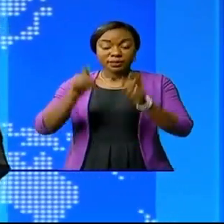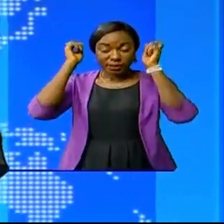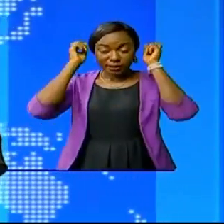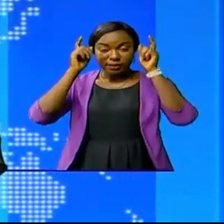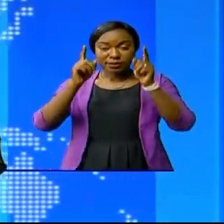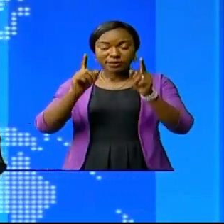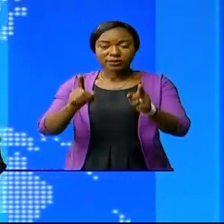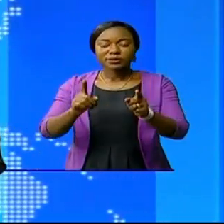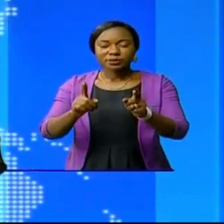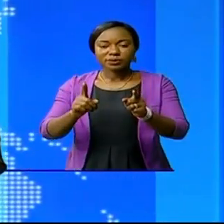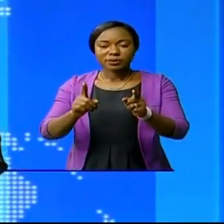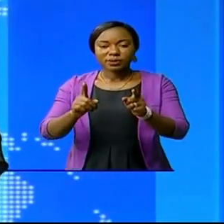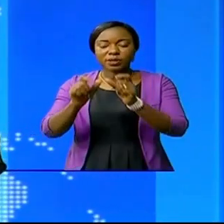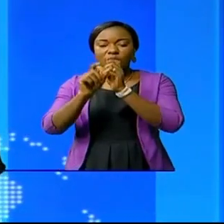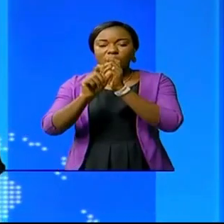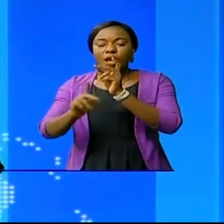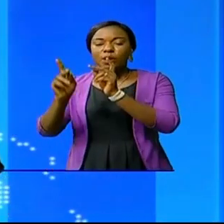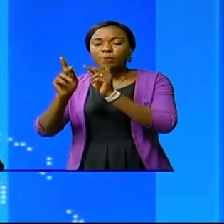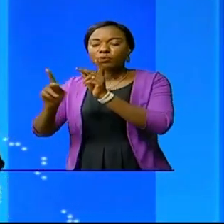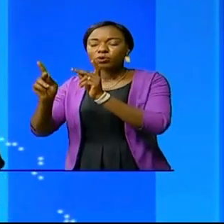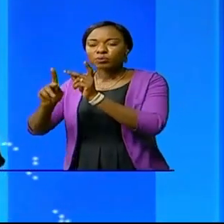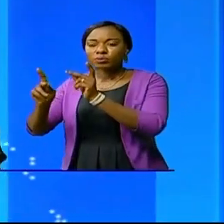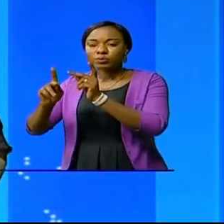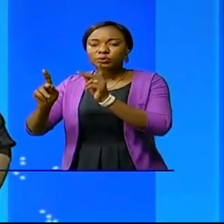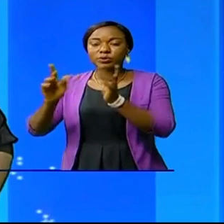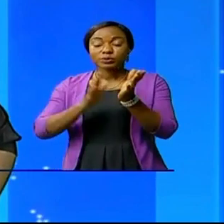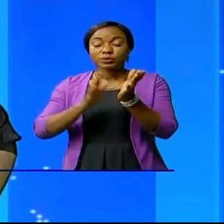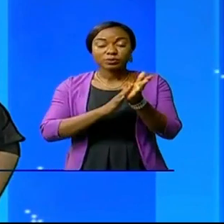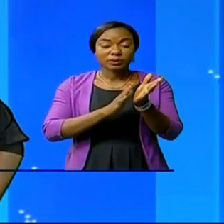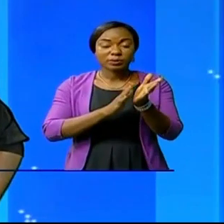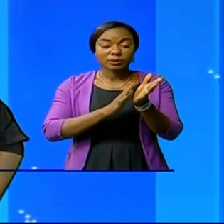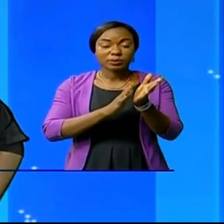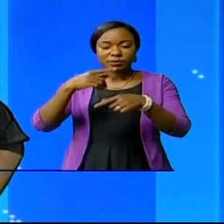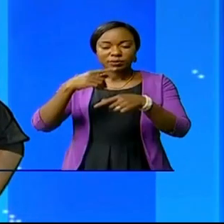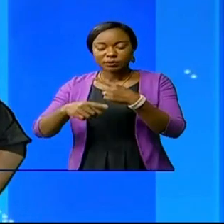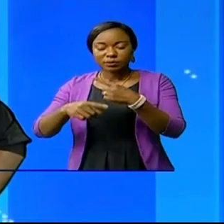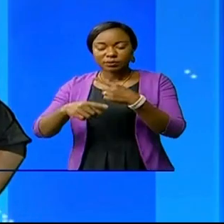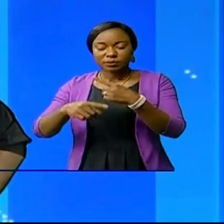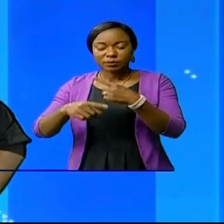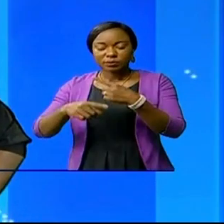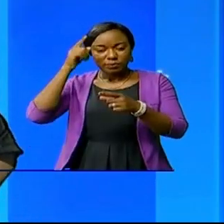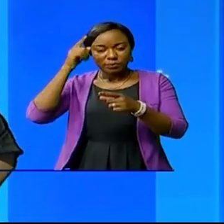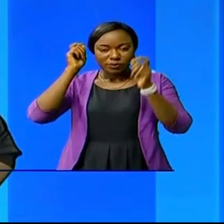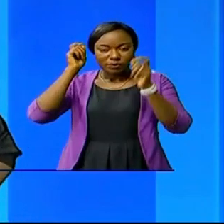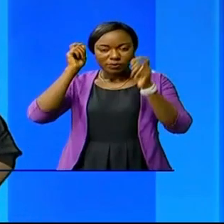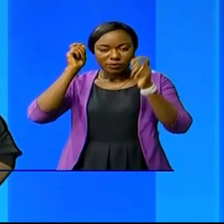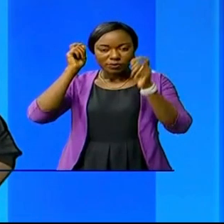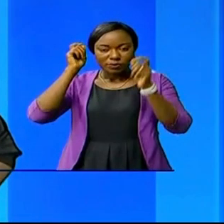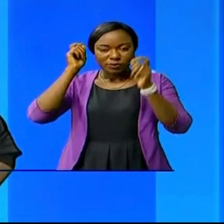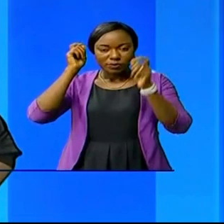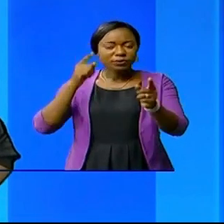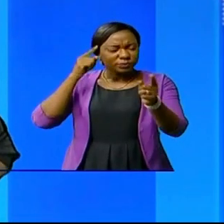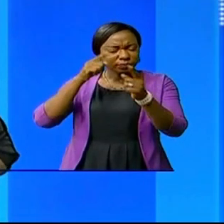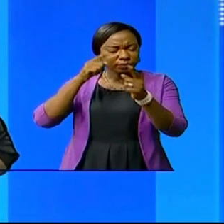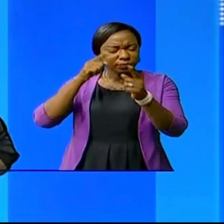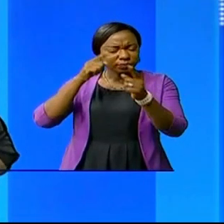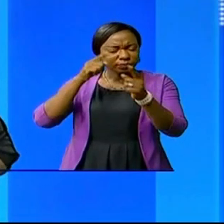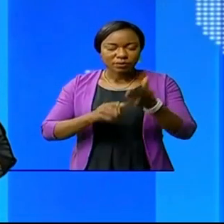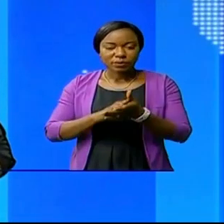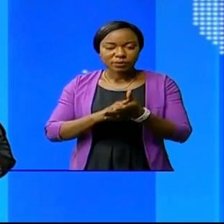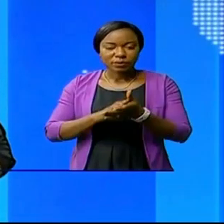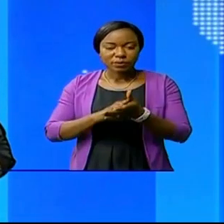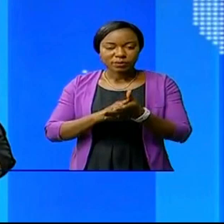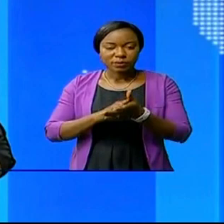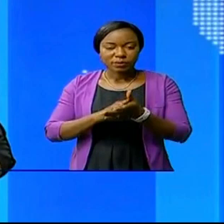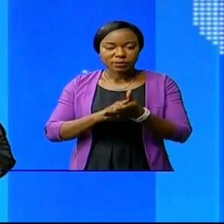promo scolaire organisée à Kinshasa avec les inspecteurs provinciaux du secteur de l'éducation avait pour but d'éradiquer dans le système